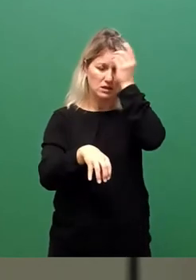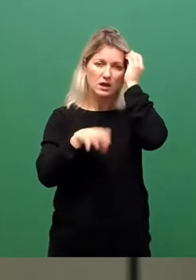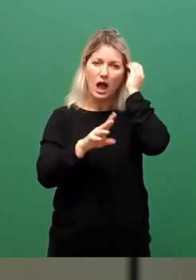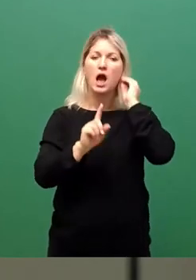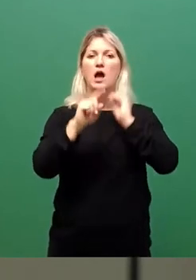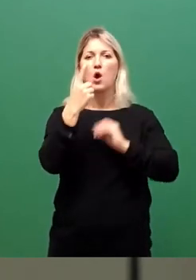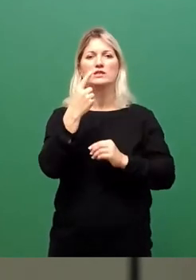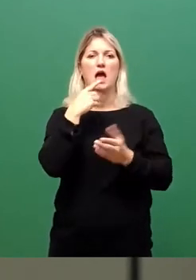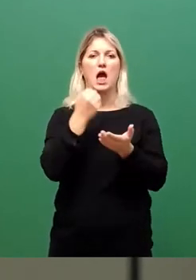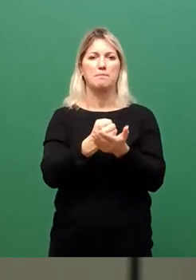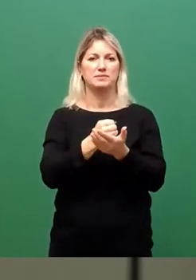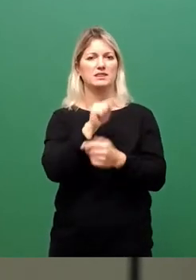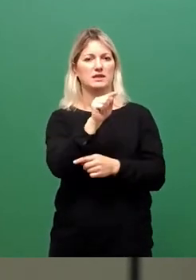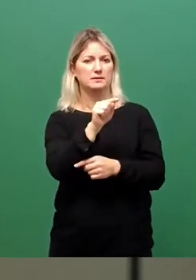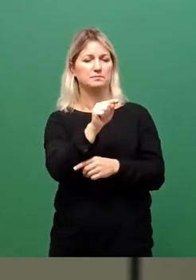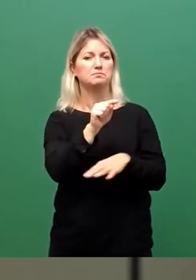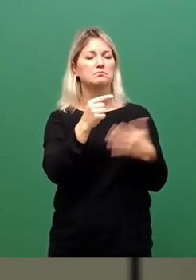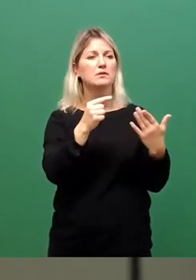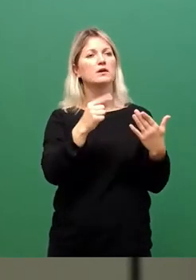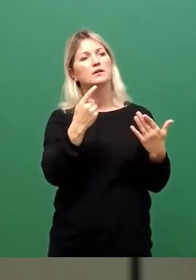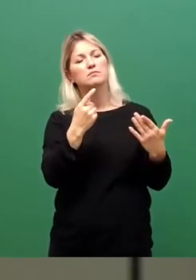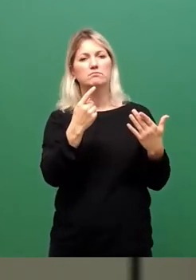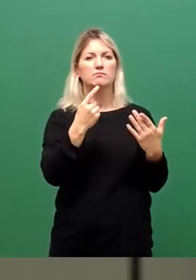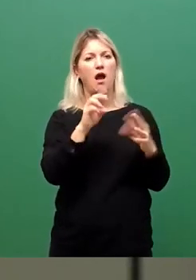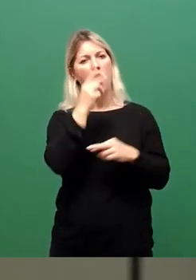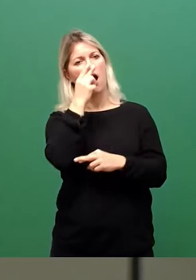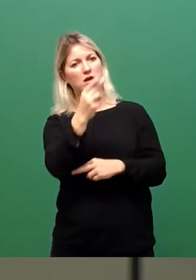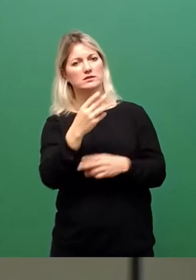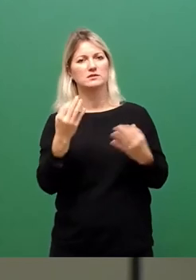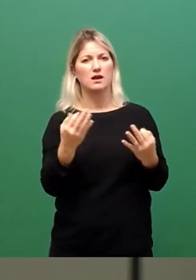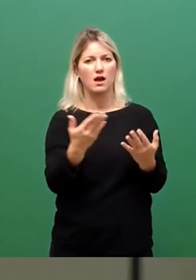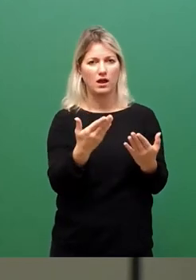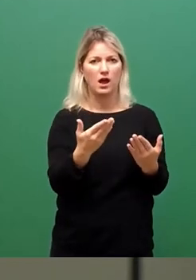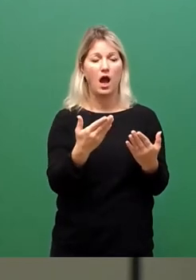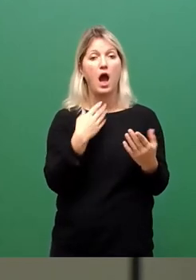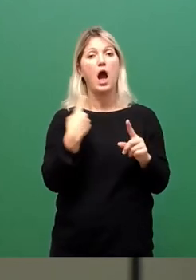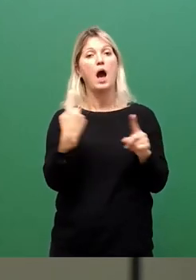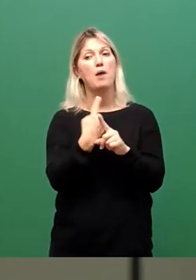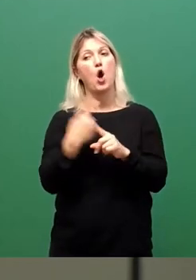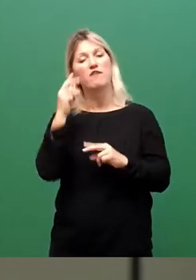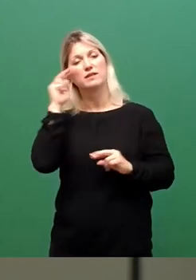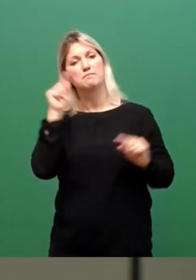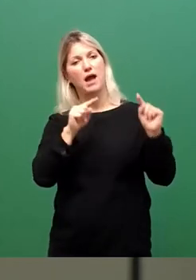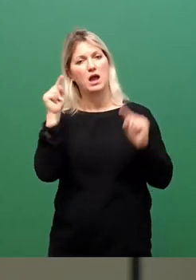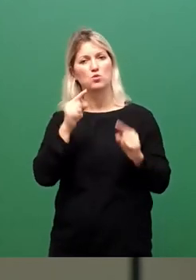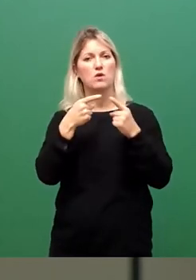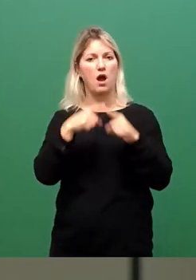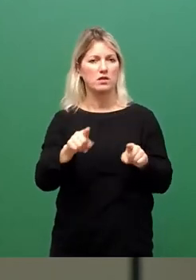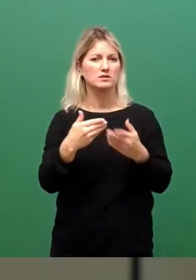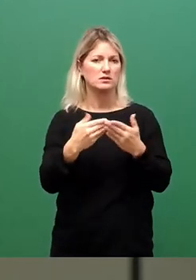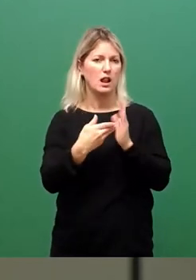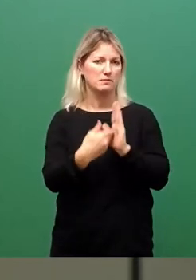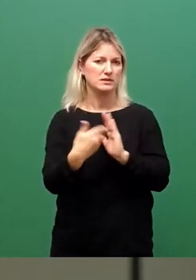vergeben ist. Das mag eine Petitesse sein, aber da das oft anders gesehen wird, möchte ich das hier nochmal betonen. Zum anderen, der